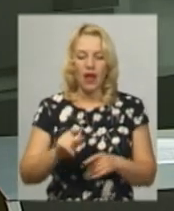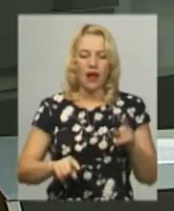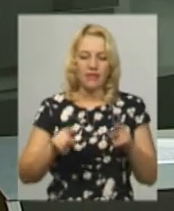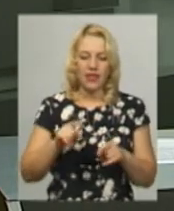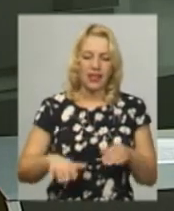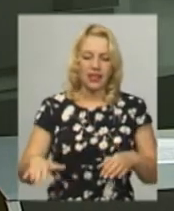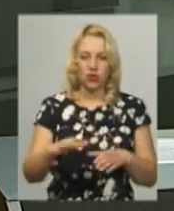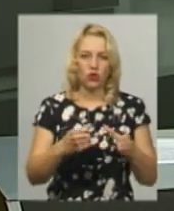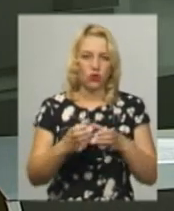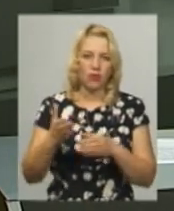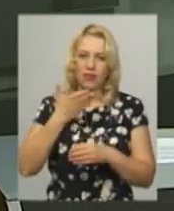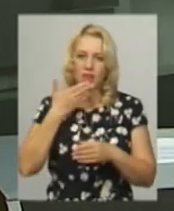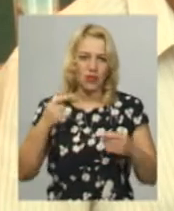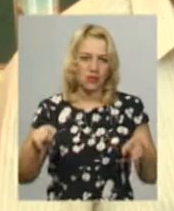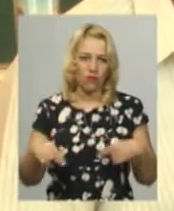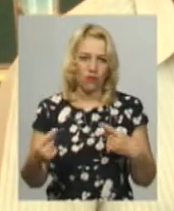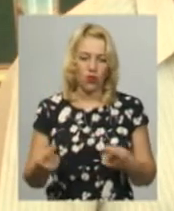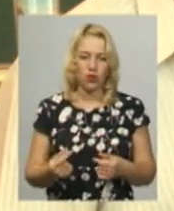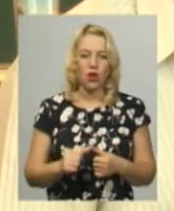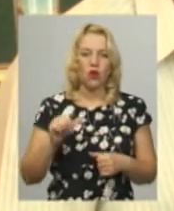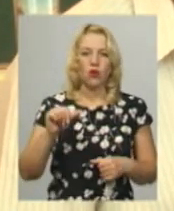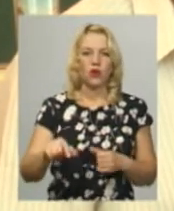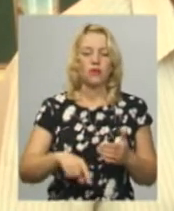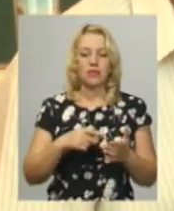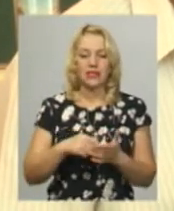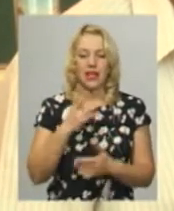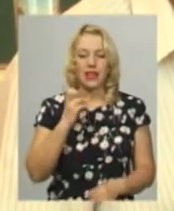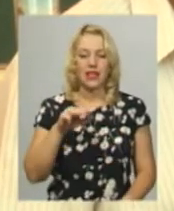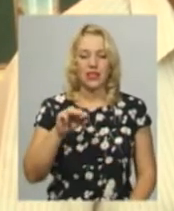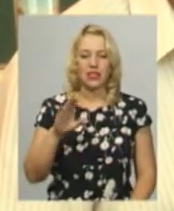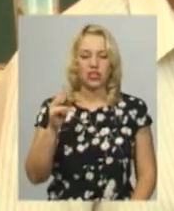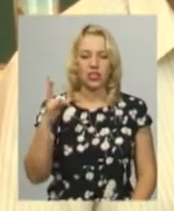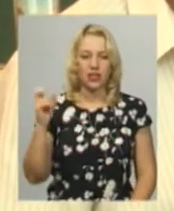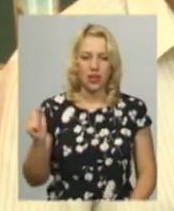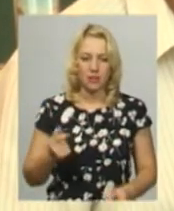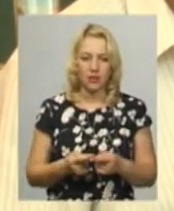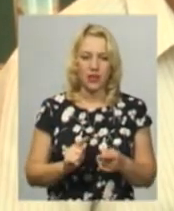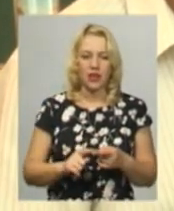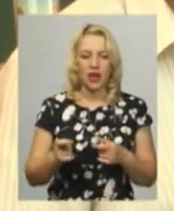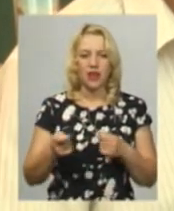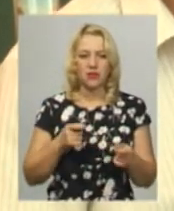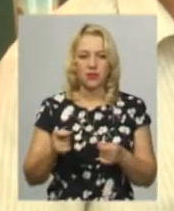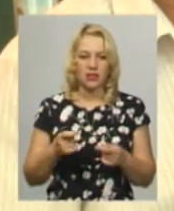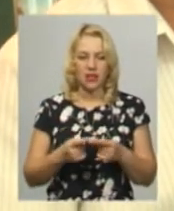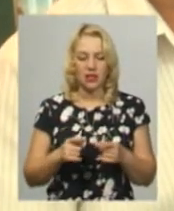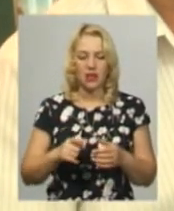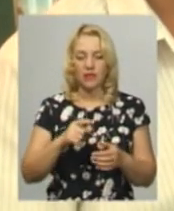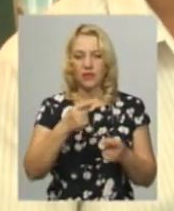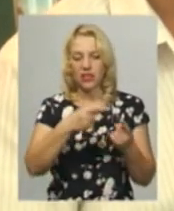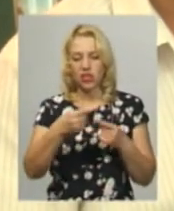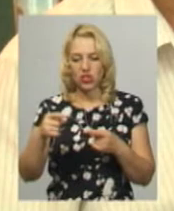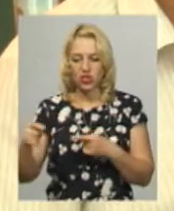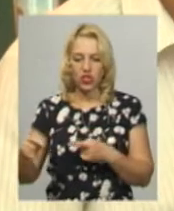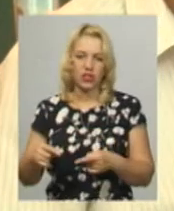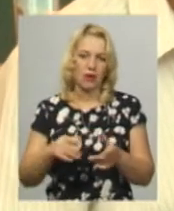досі не створені. Крім міста Нітішина, в жодній райдержадміністрації, в місті областного значення, то в об